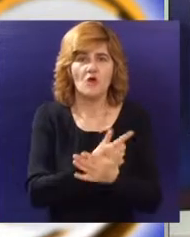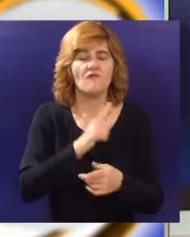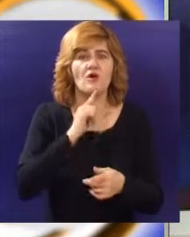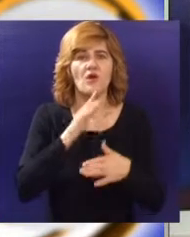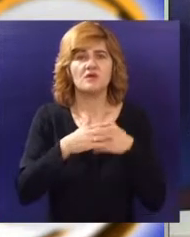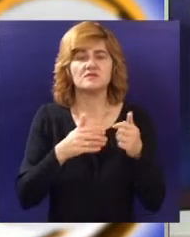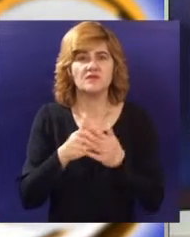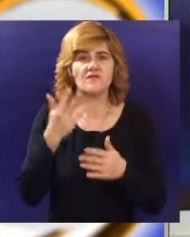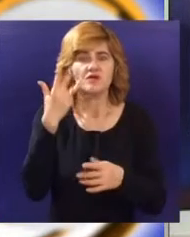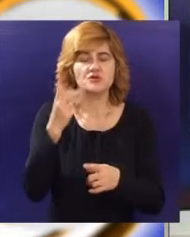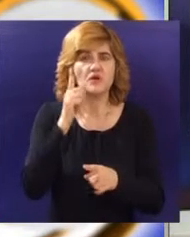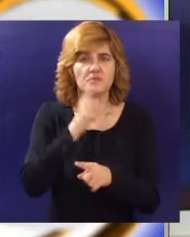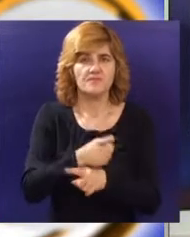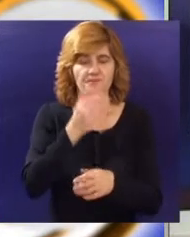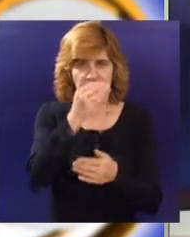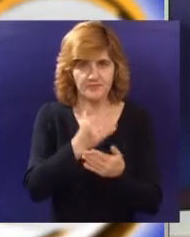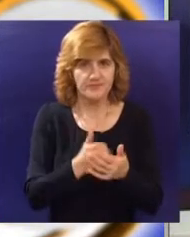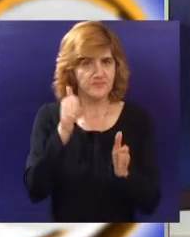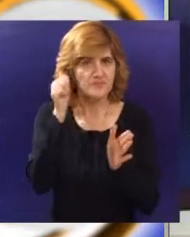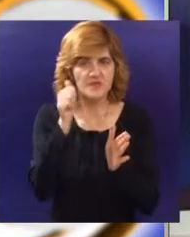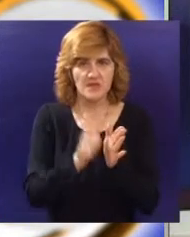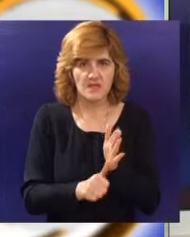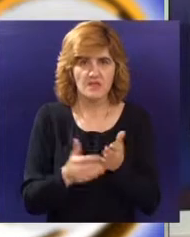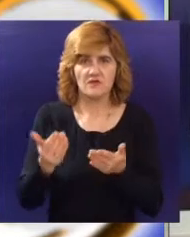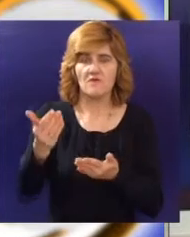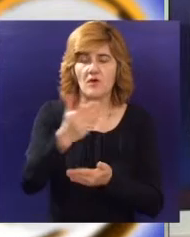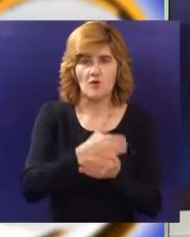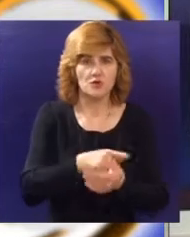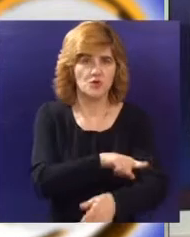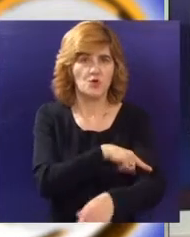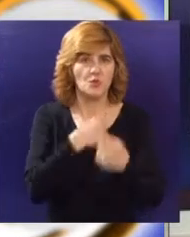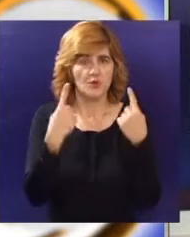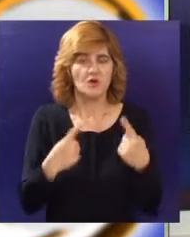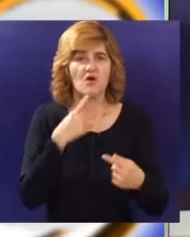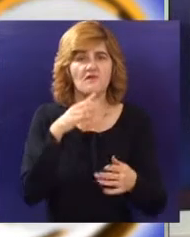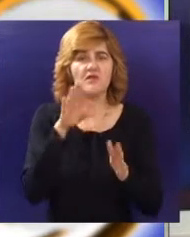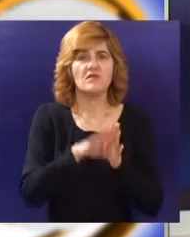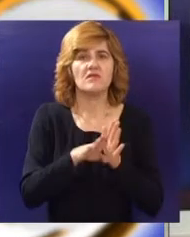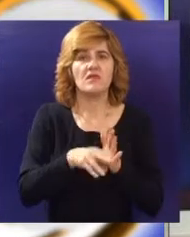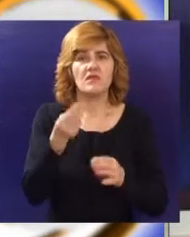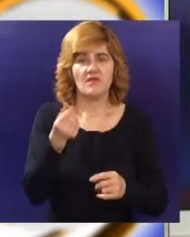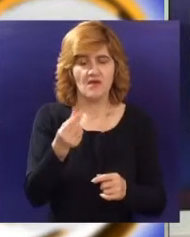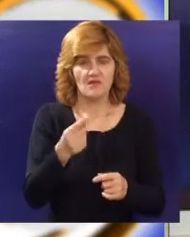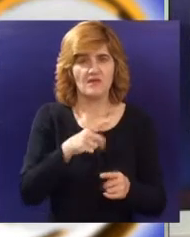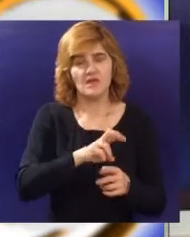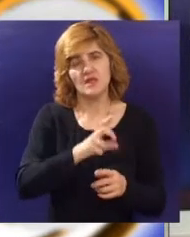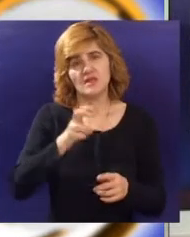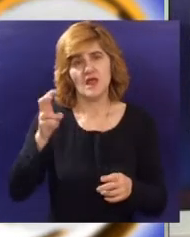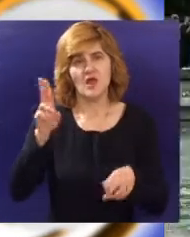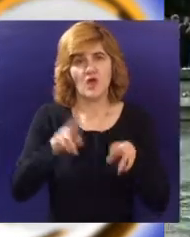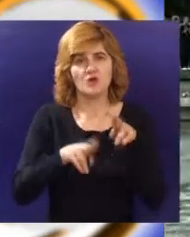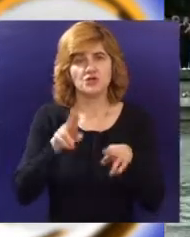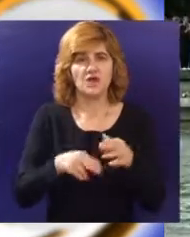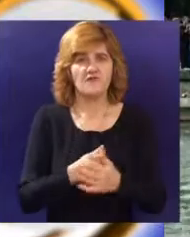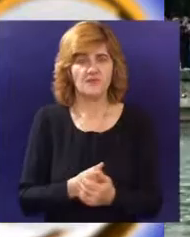zadovolji četiri kriterijuma. Mora biti jednostavna, funkcionalna, trajna i jeftina. I sa aspekta gradnje, i sa aspekta daljeg održavanja.